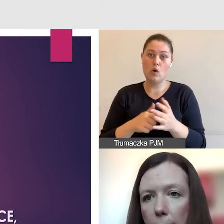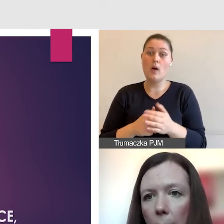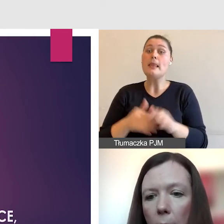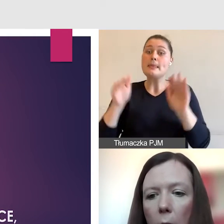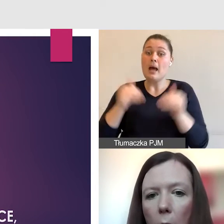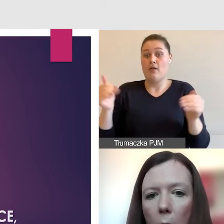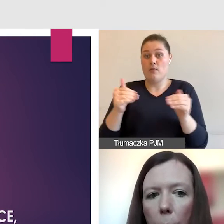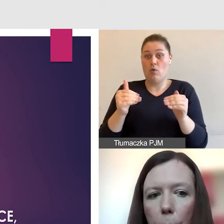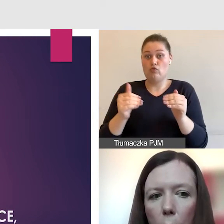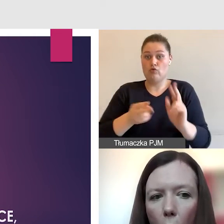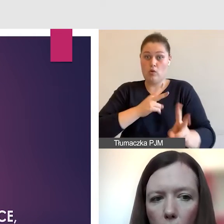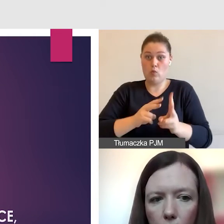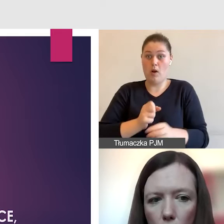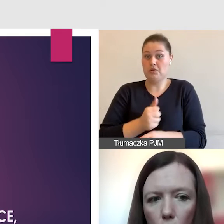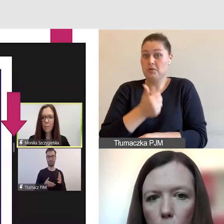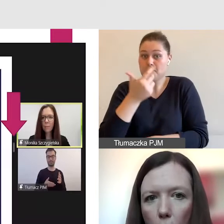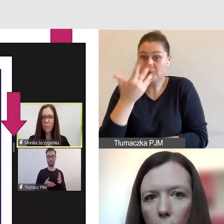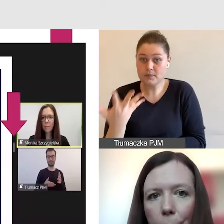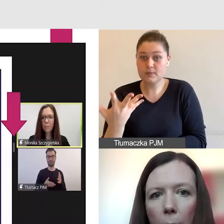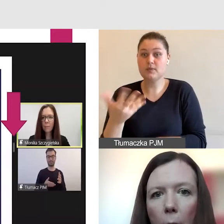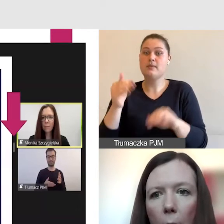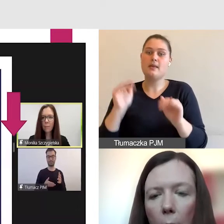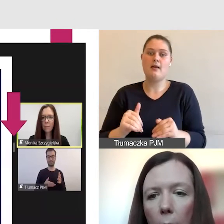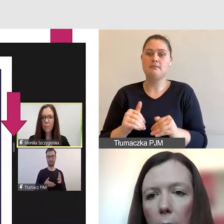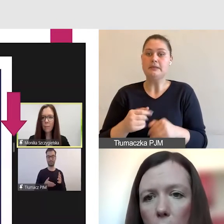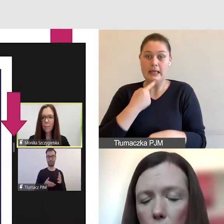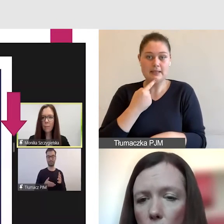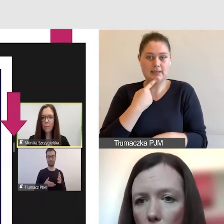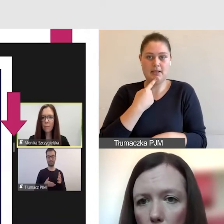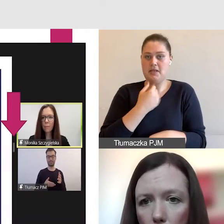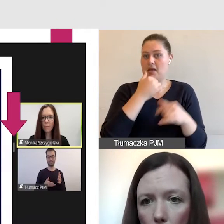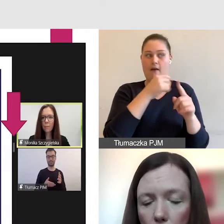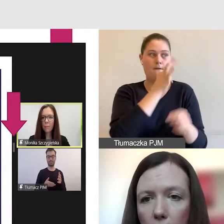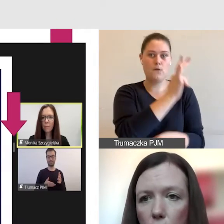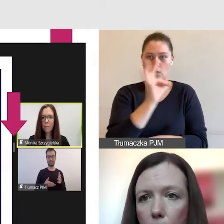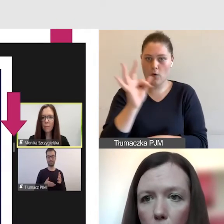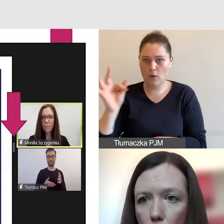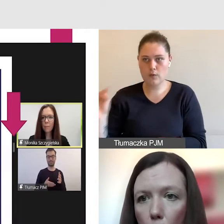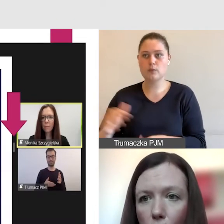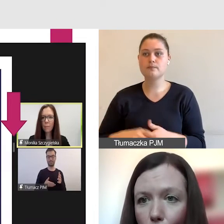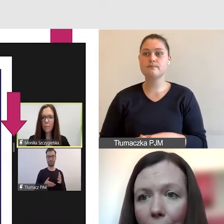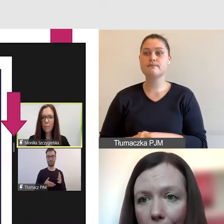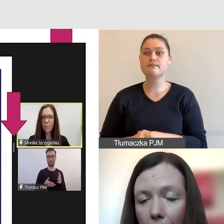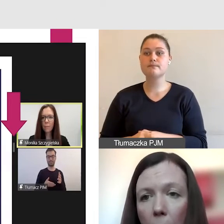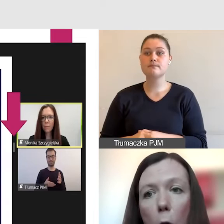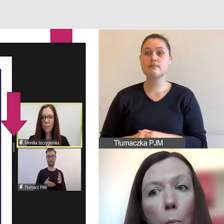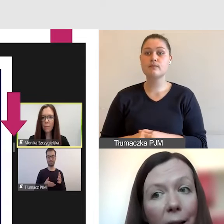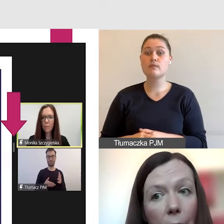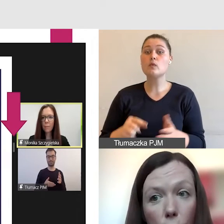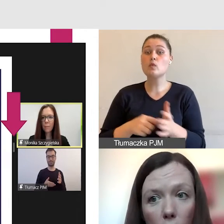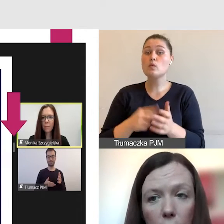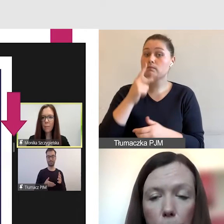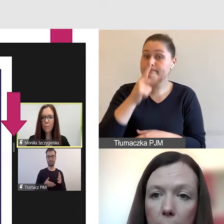osób w językach migowym, w języku migowym. I zwróćcie uwagę, że Zoom pozwala nam